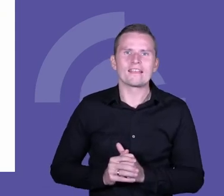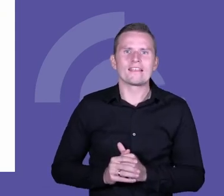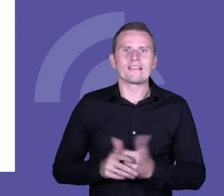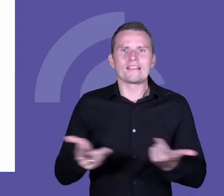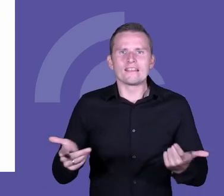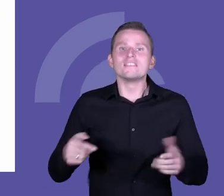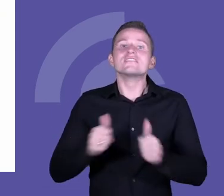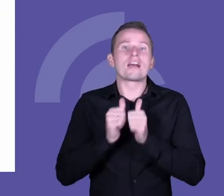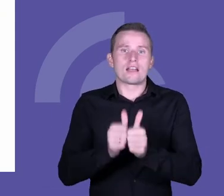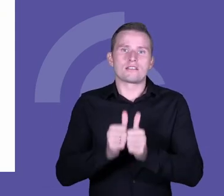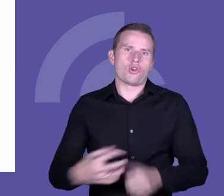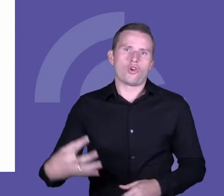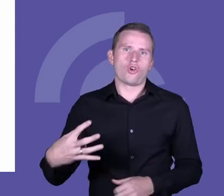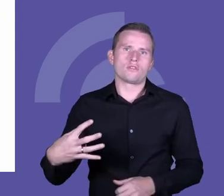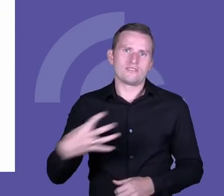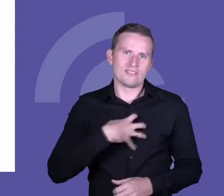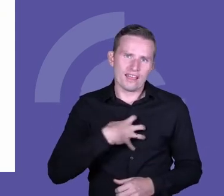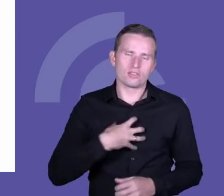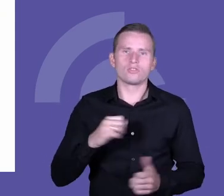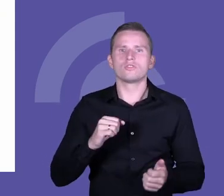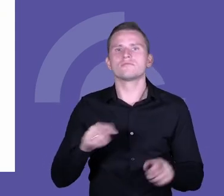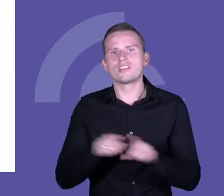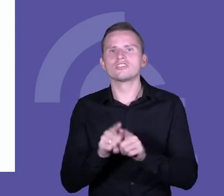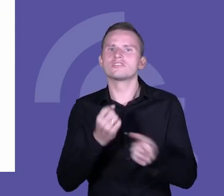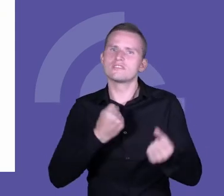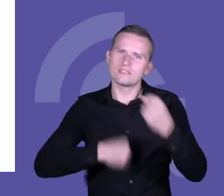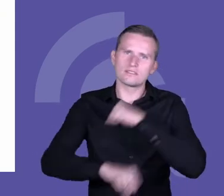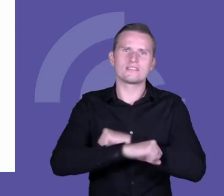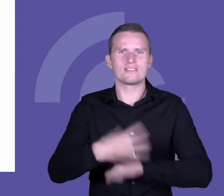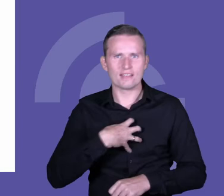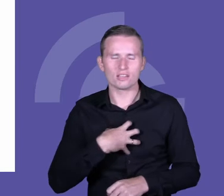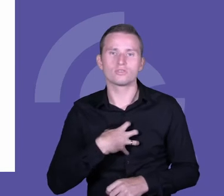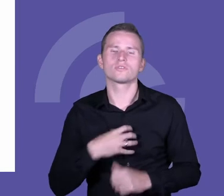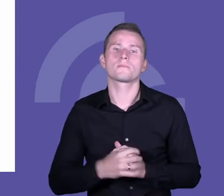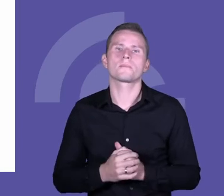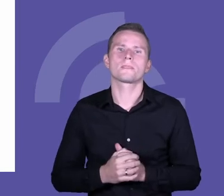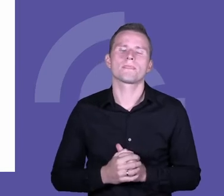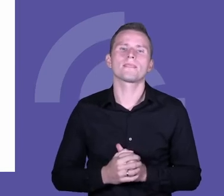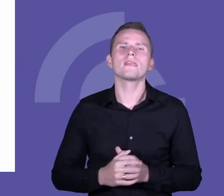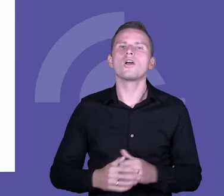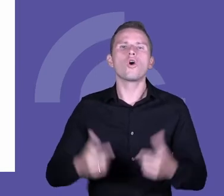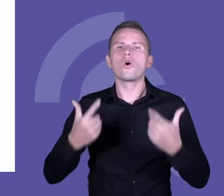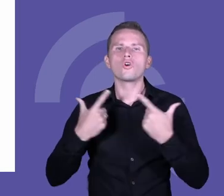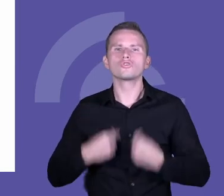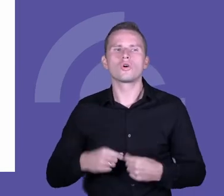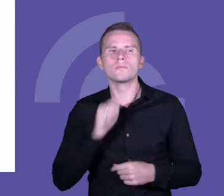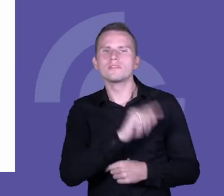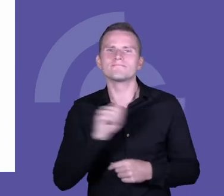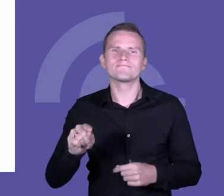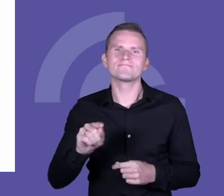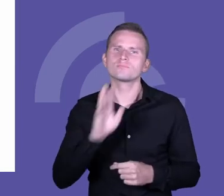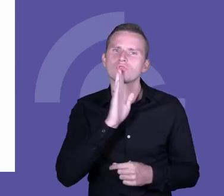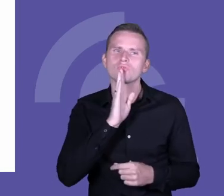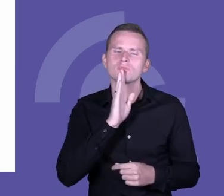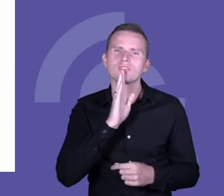przypadku dyrektora szkoły, wicedyrektora oczywiście również. Osoby, które są kluczowe dla zmiany,